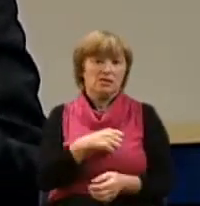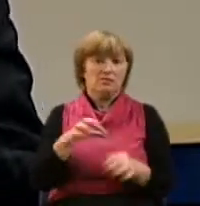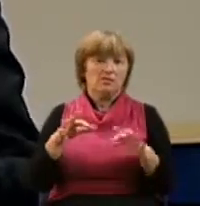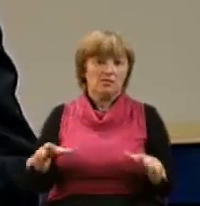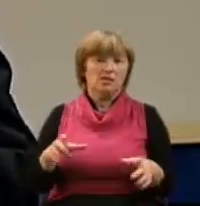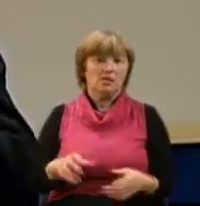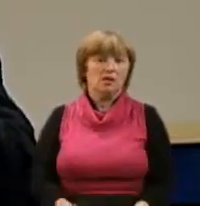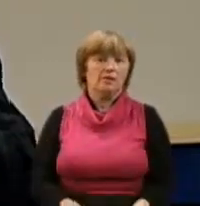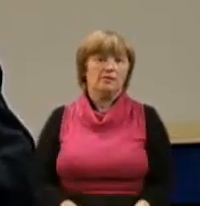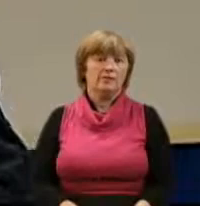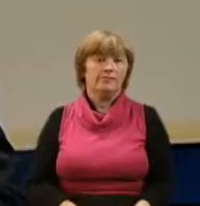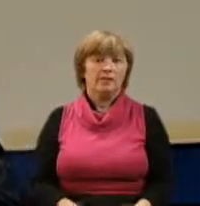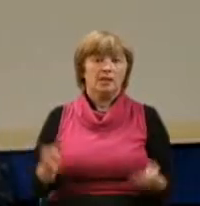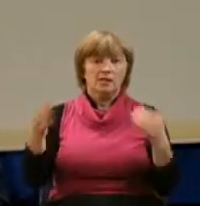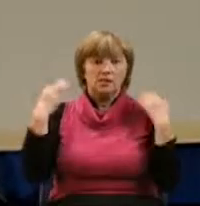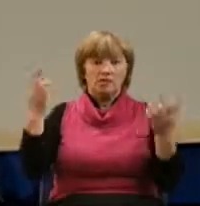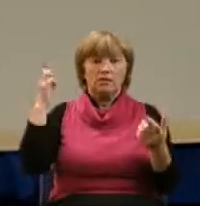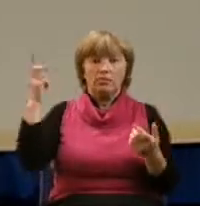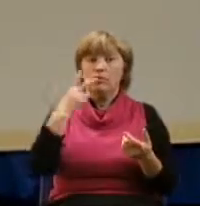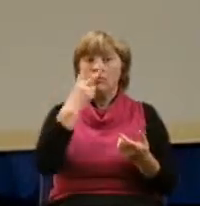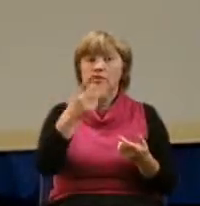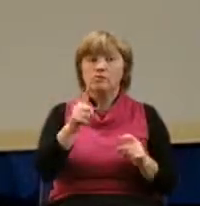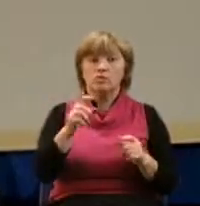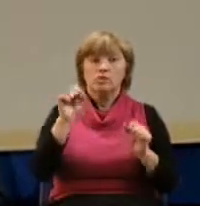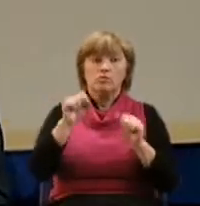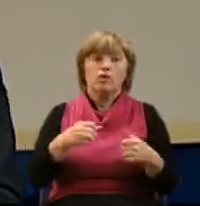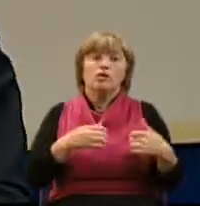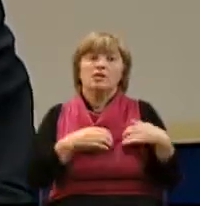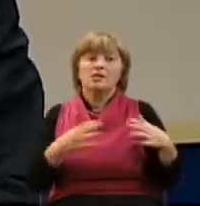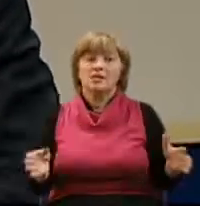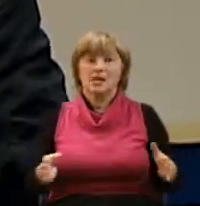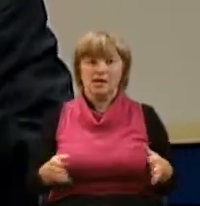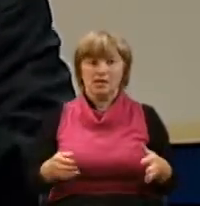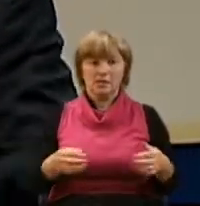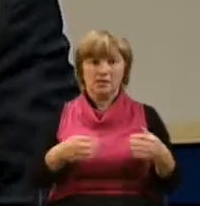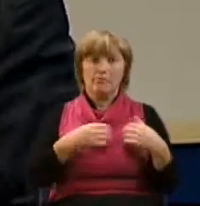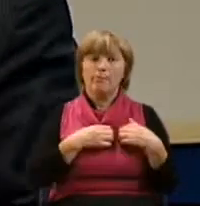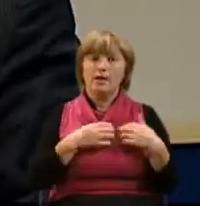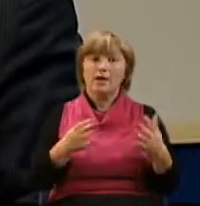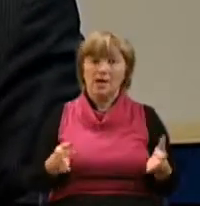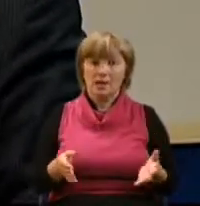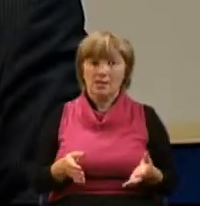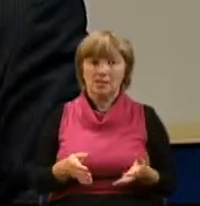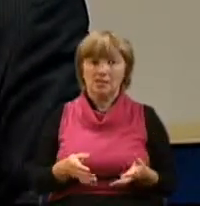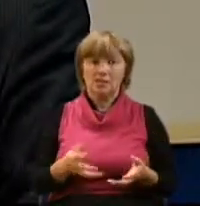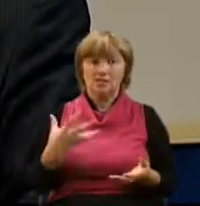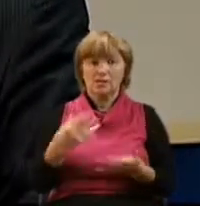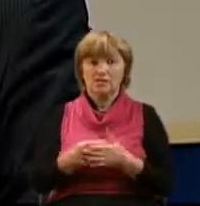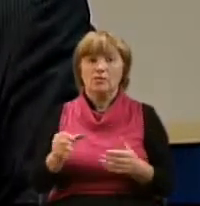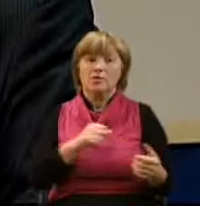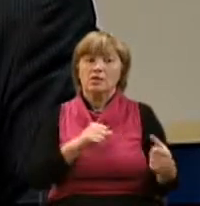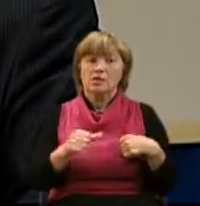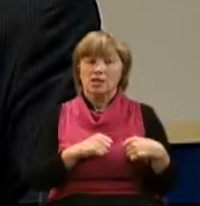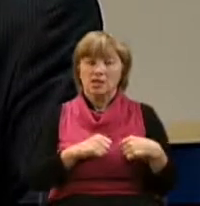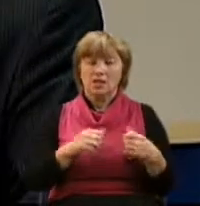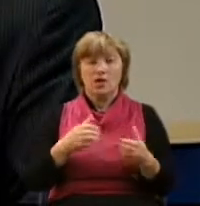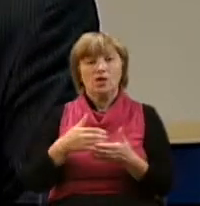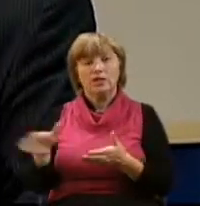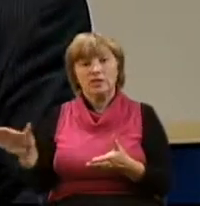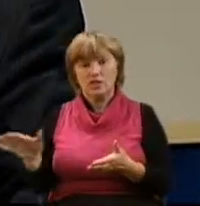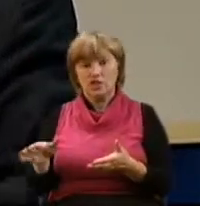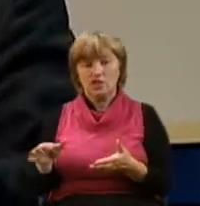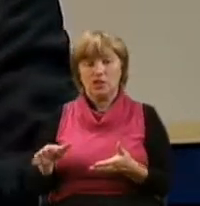Но, слава Богу, мы видим, что он смог раскаяться, покаяться в своем грехе отречения,